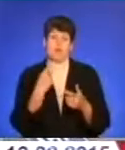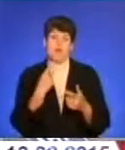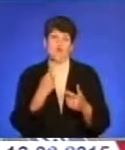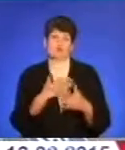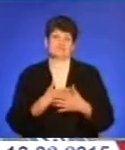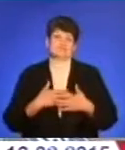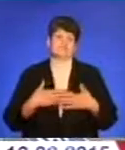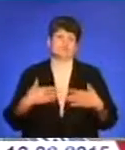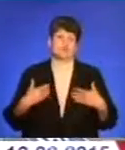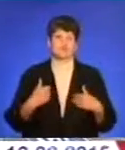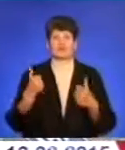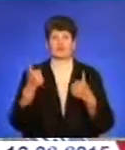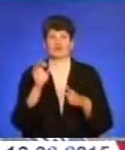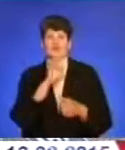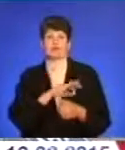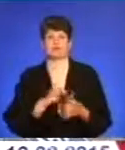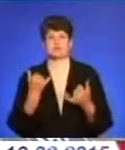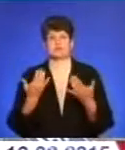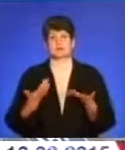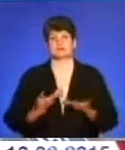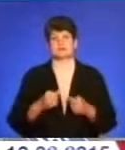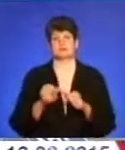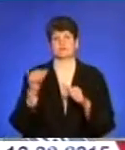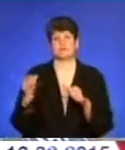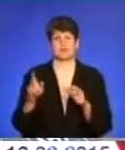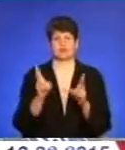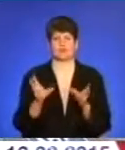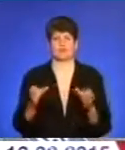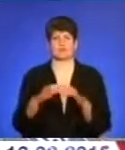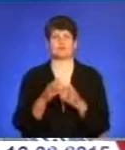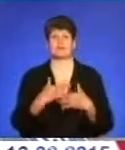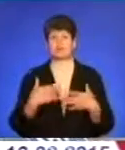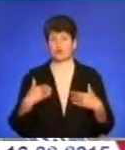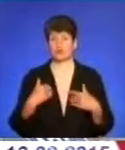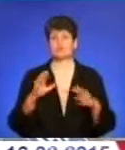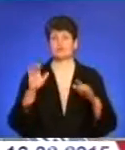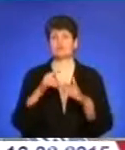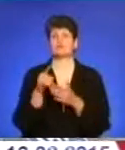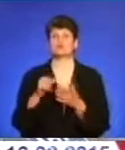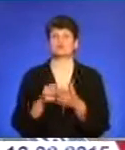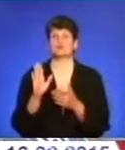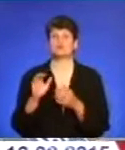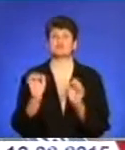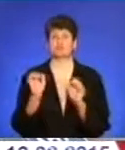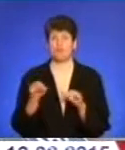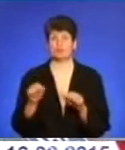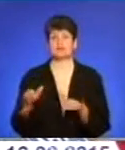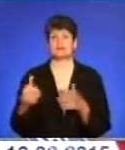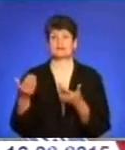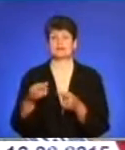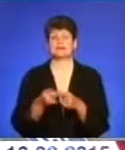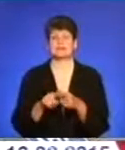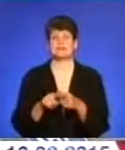не хоче, їй добре, вигідно зараз проживати, вона не хоче ні до кого об'єднуватись, то нехай собі задасть питання, чи вона зможе надати ці